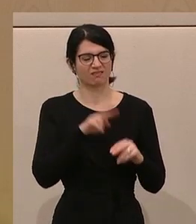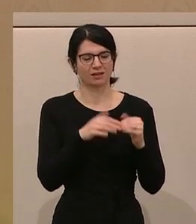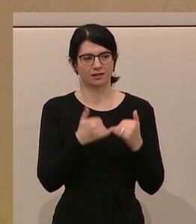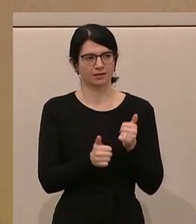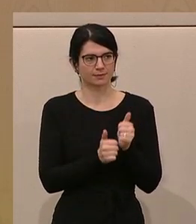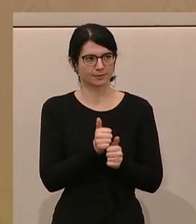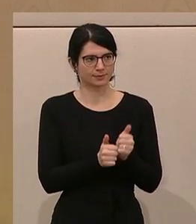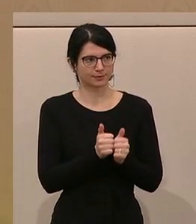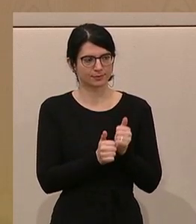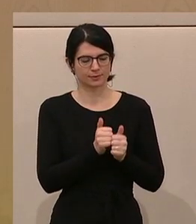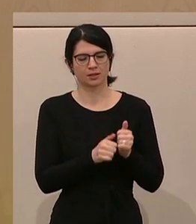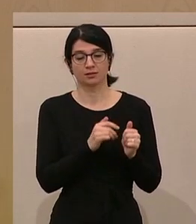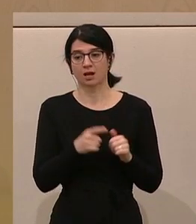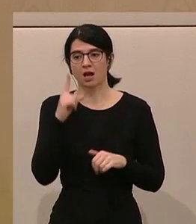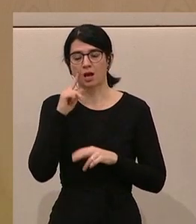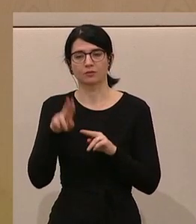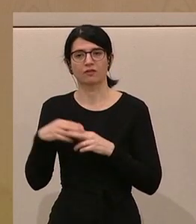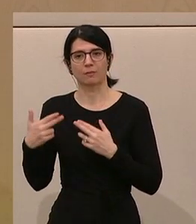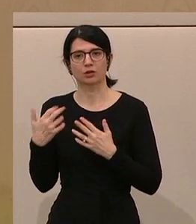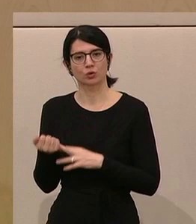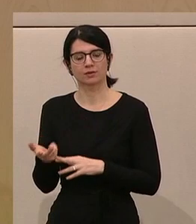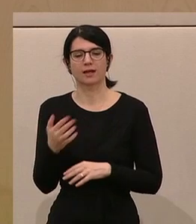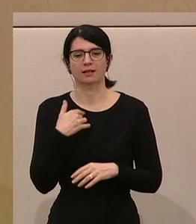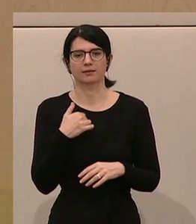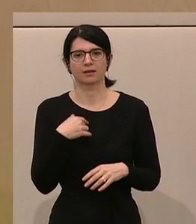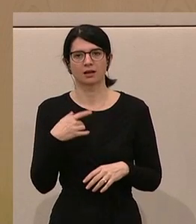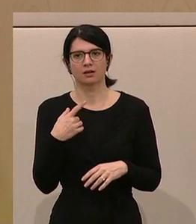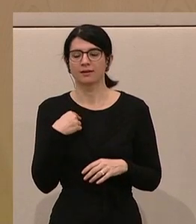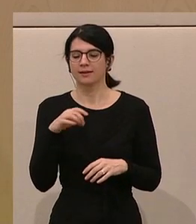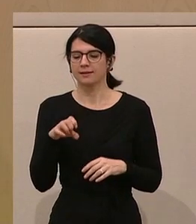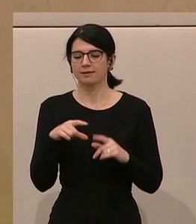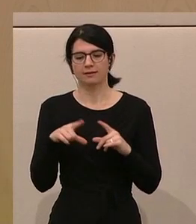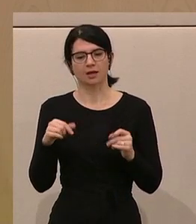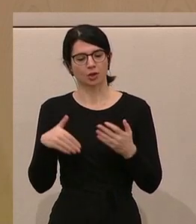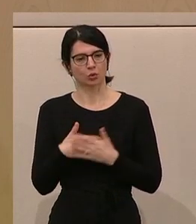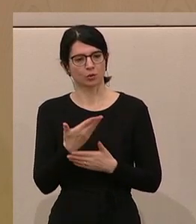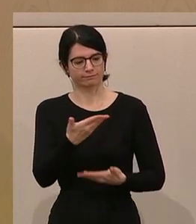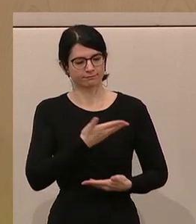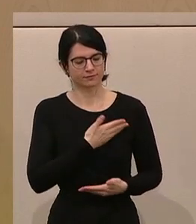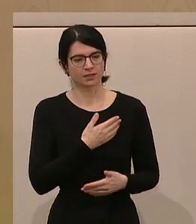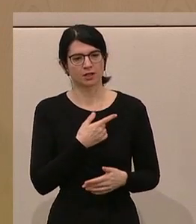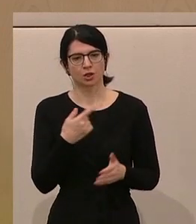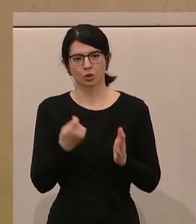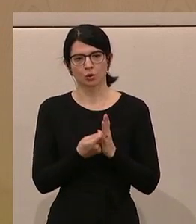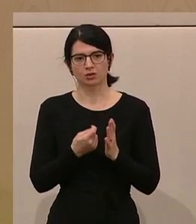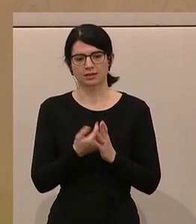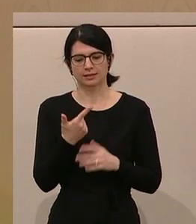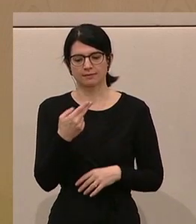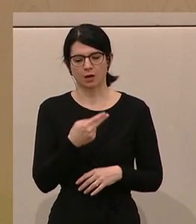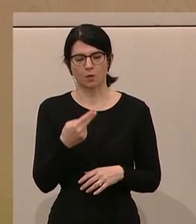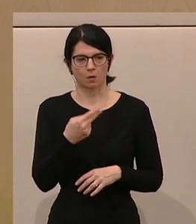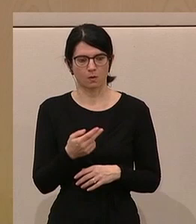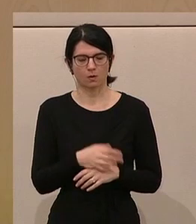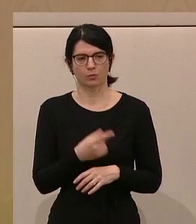und das sind die Zahlen des Hauptverbandes, dass die Wiederbeschaffung einer E-Card rund zwei Euro beträgt,